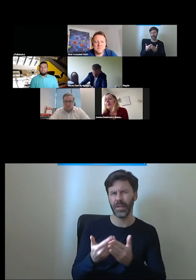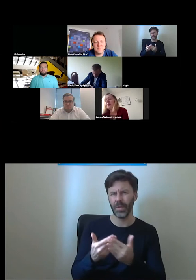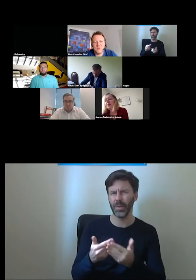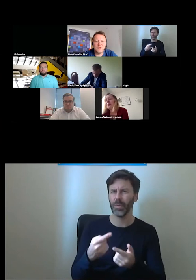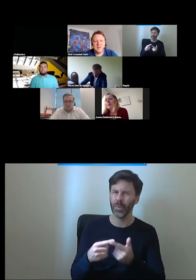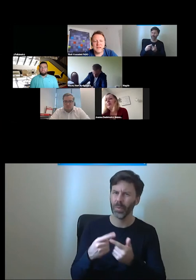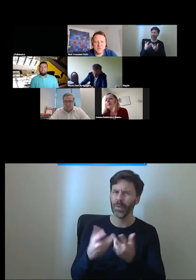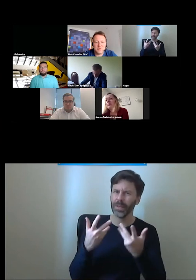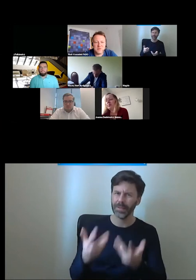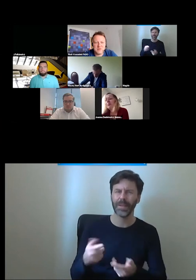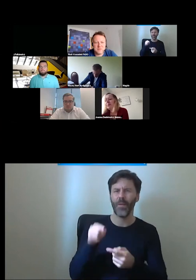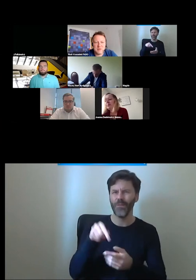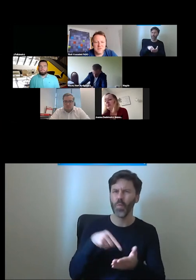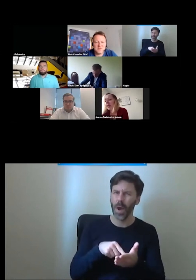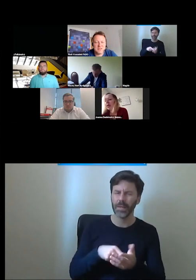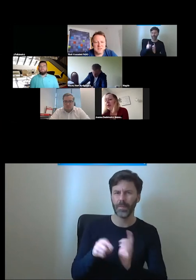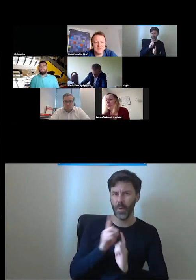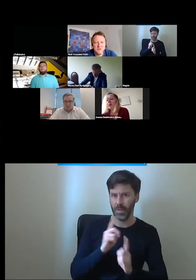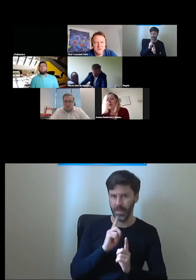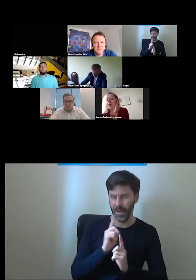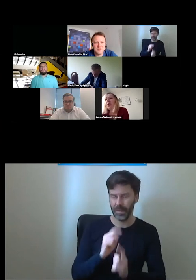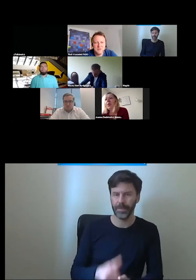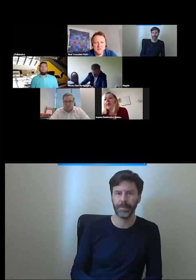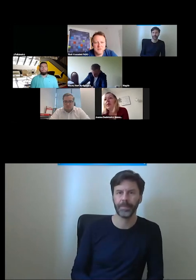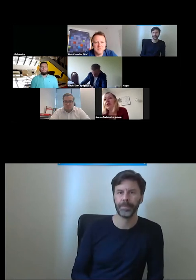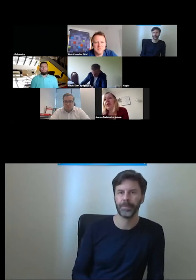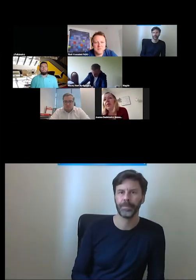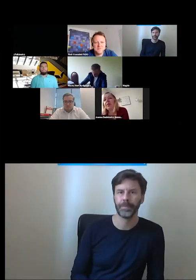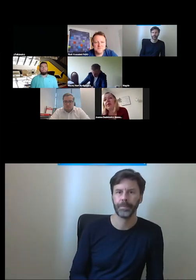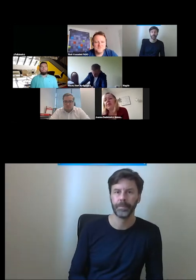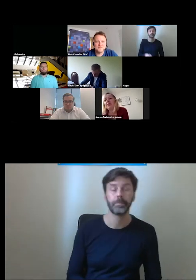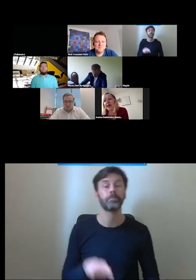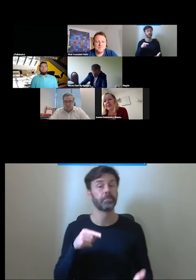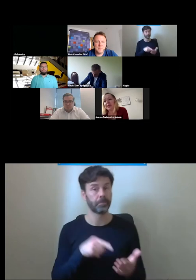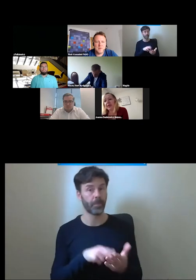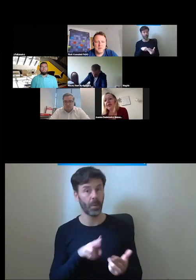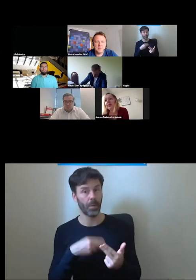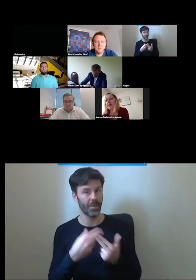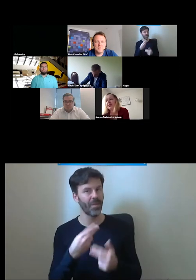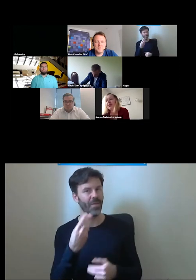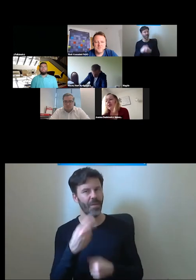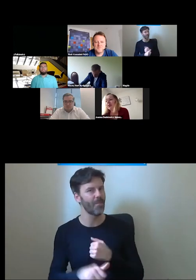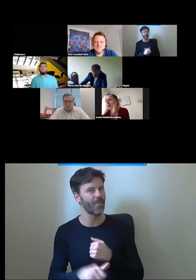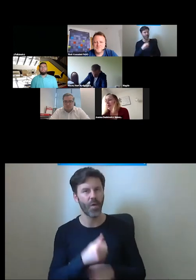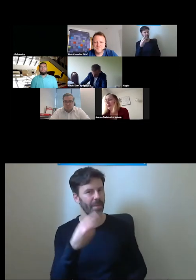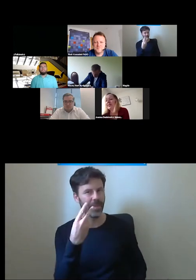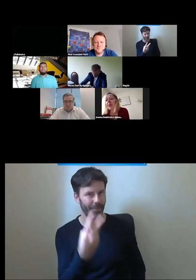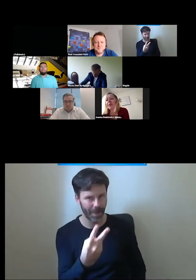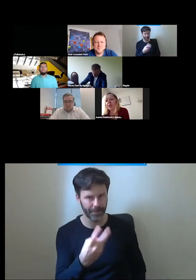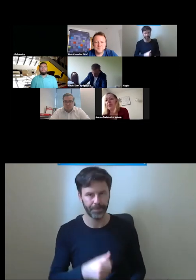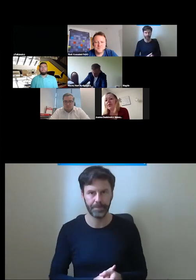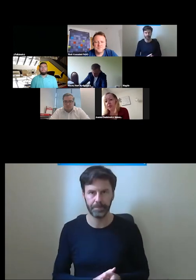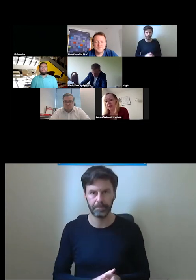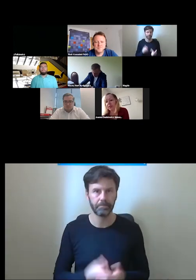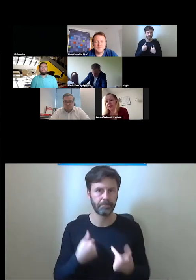o tym etapie poroznawać takim naprawdę wczesnym To były to były dwa aspekty jeden taki sama